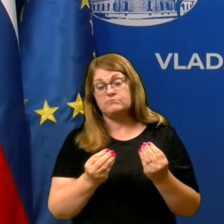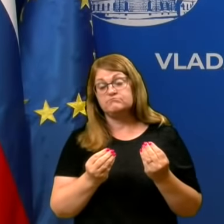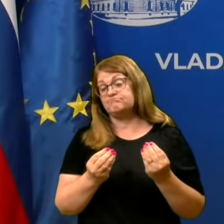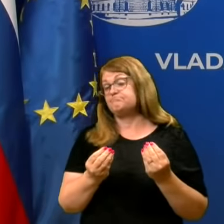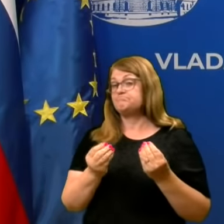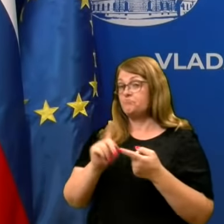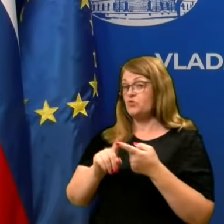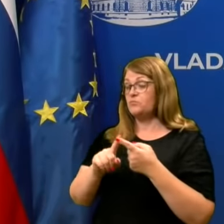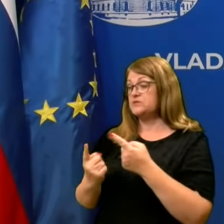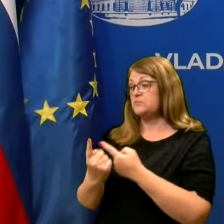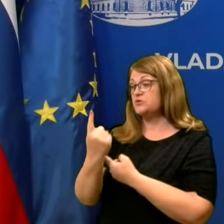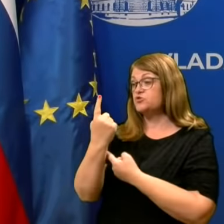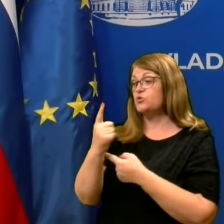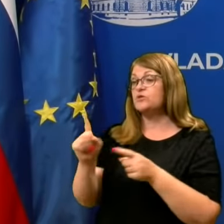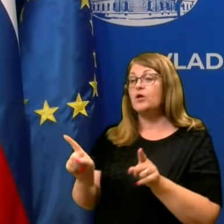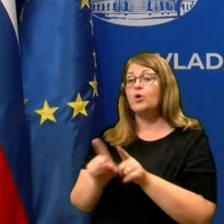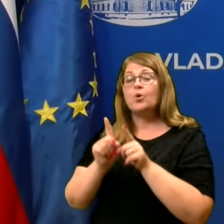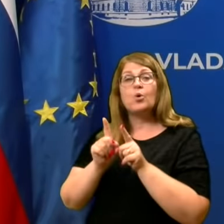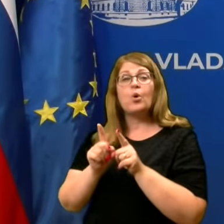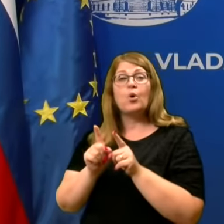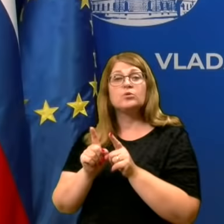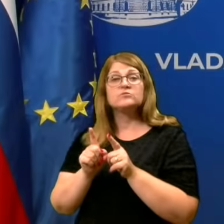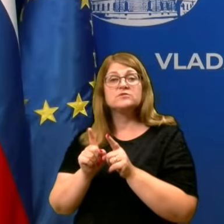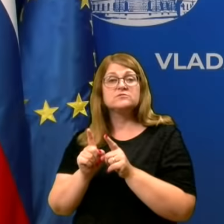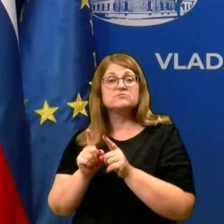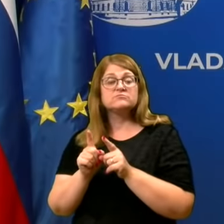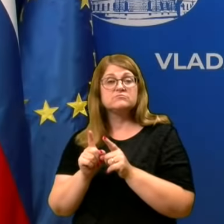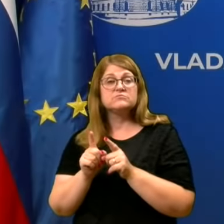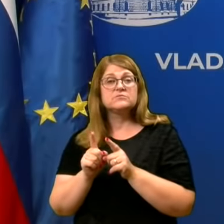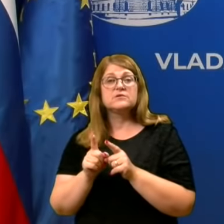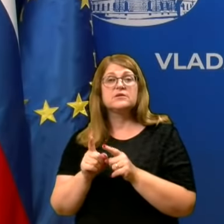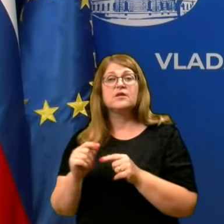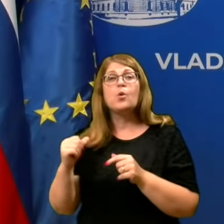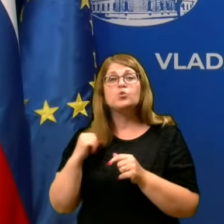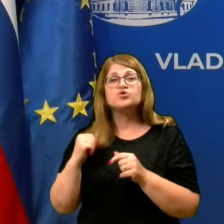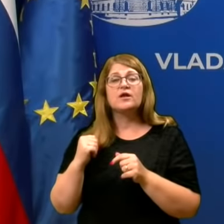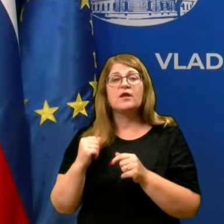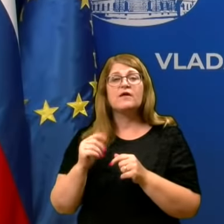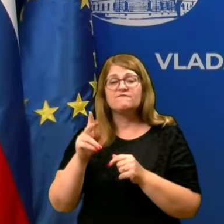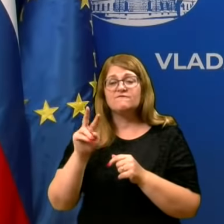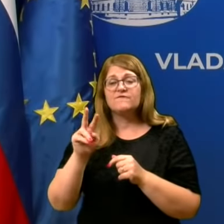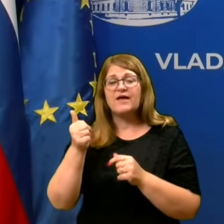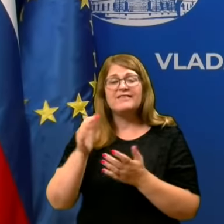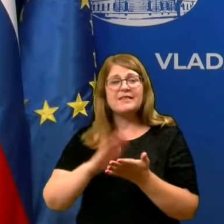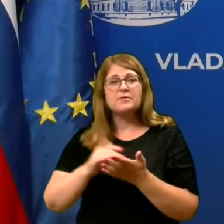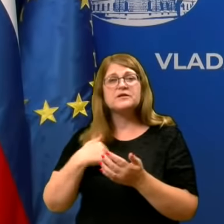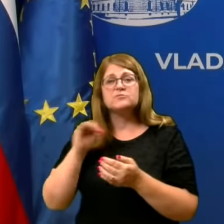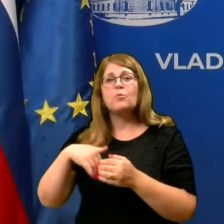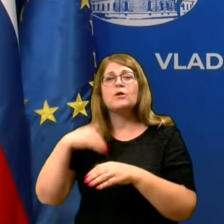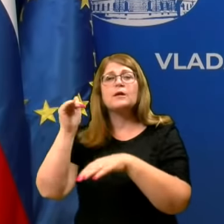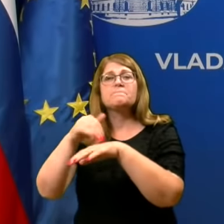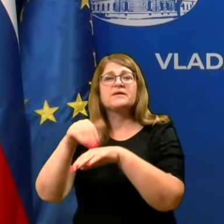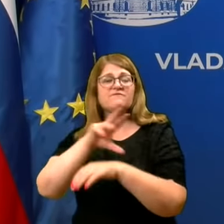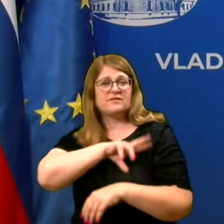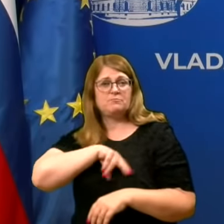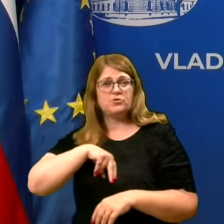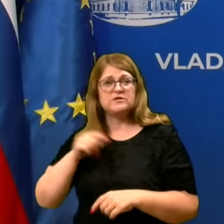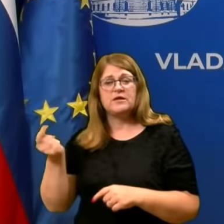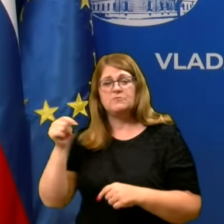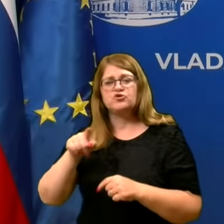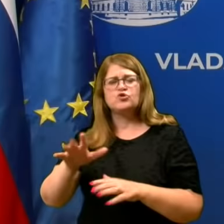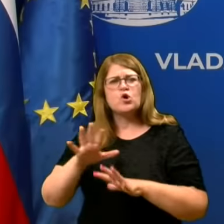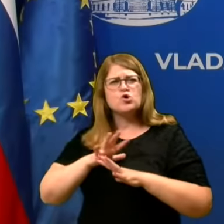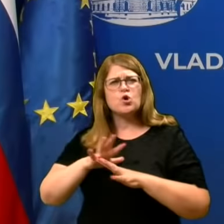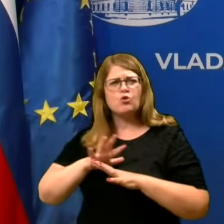Potem se pa zgodi, koliko ste opisali. V enem primeru smo mogli intervenirati celo in narediti prijavo na policiji, zato, ker je prišlo